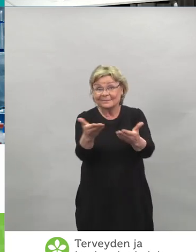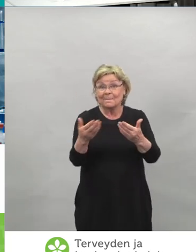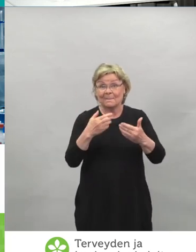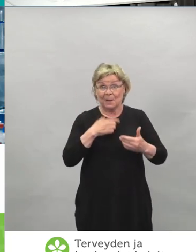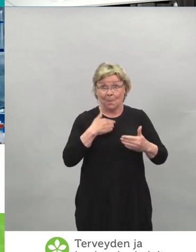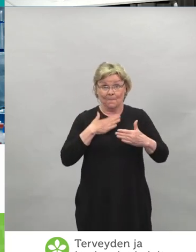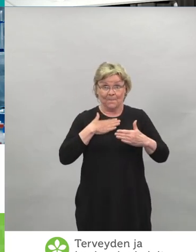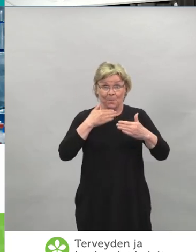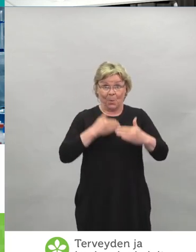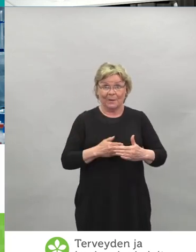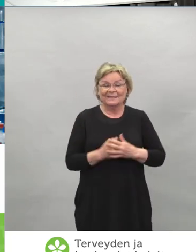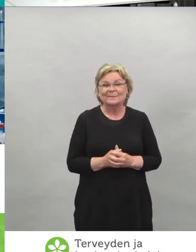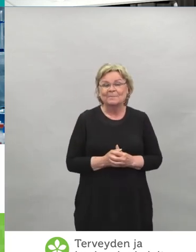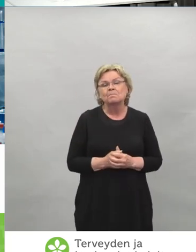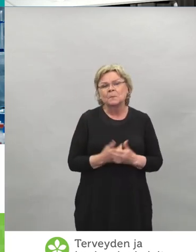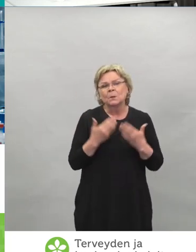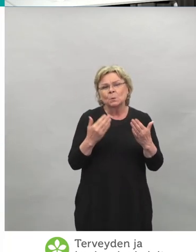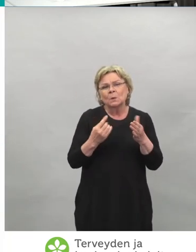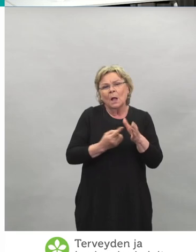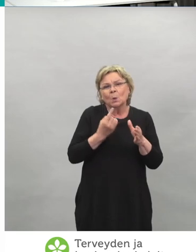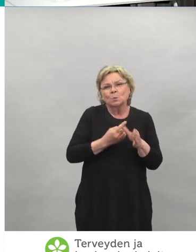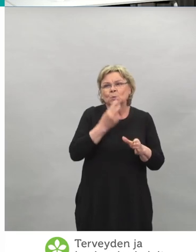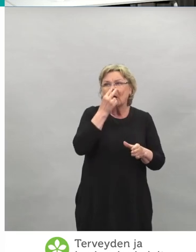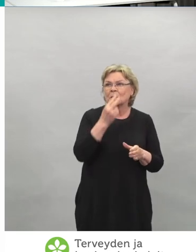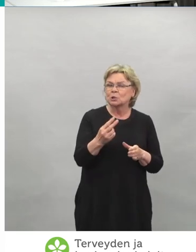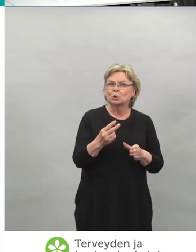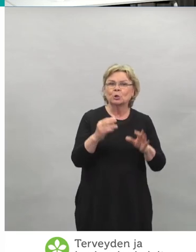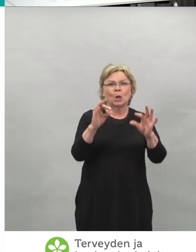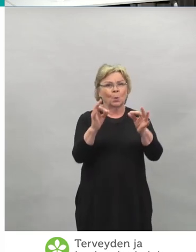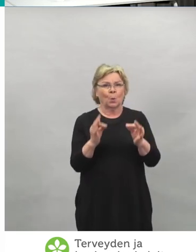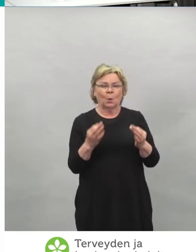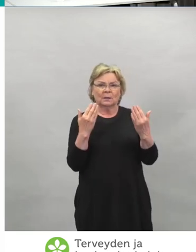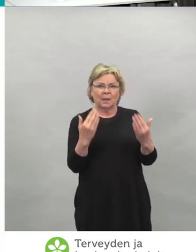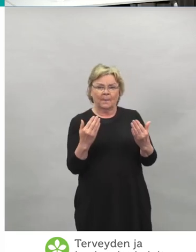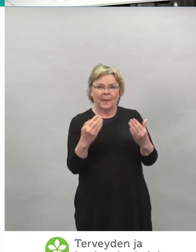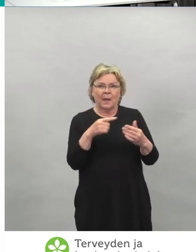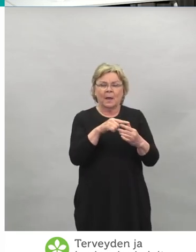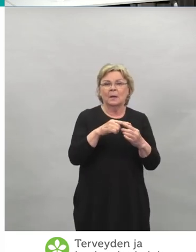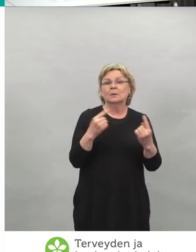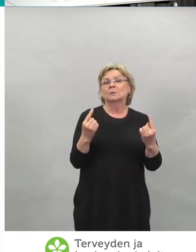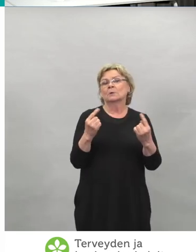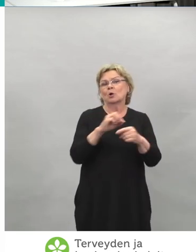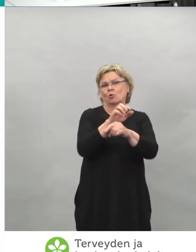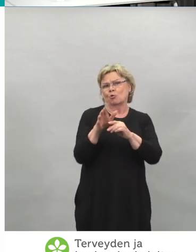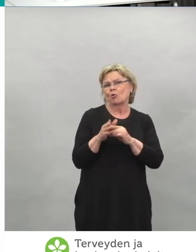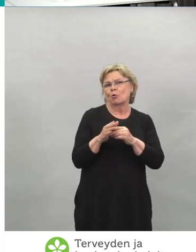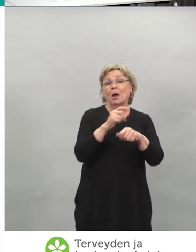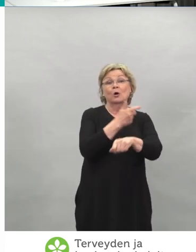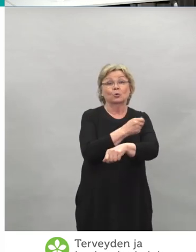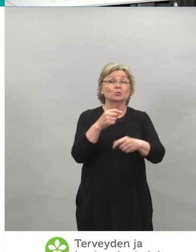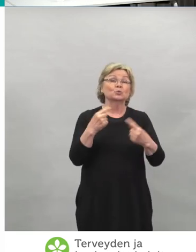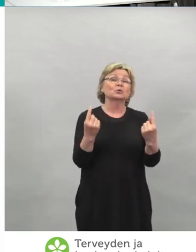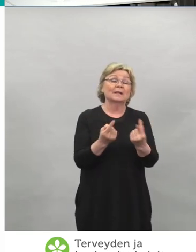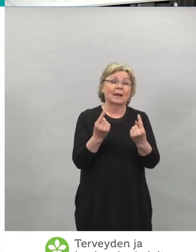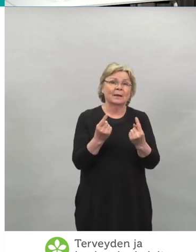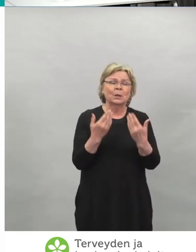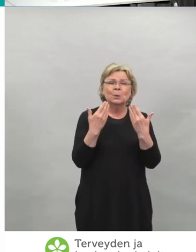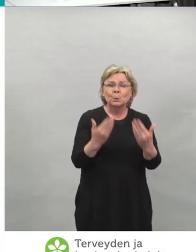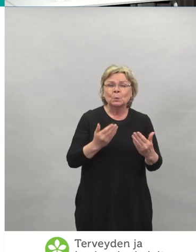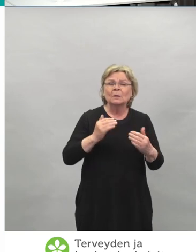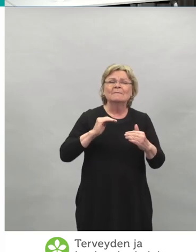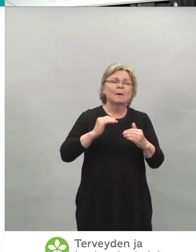koronarokotustilannetta Suomessa ja hiukan maailmallakin. Tässä oikeastaan vain muistutuksena, nämä ovat olleet